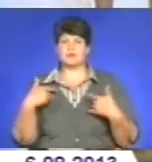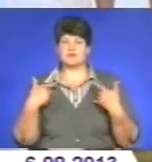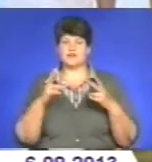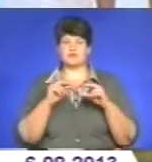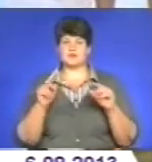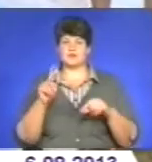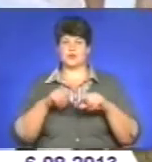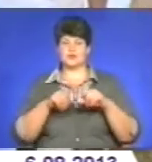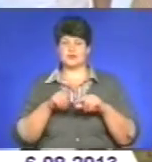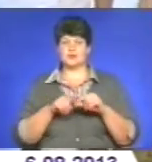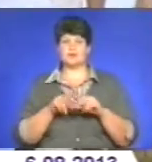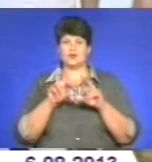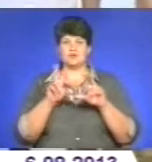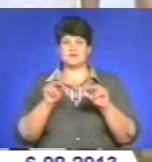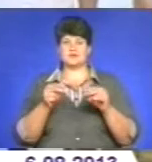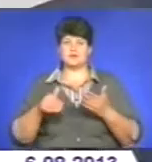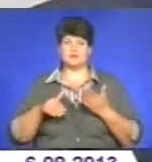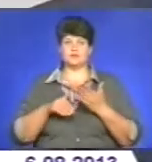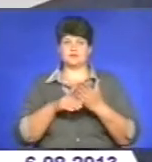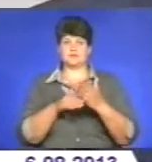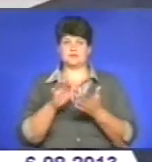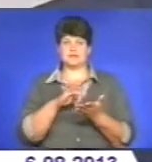і пообіцяв усіляку підтримку центру.